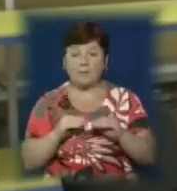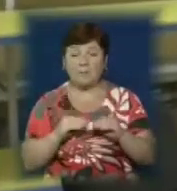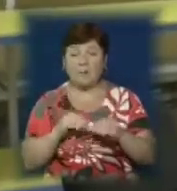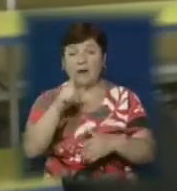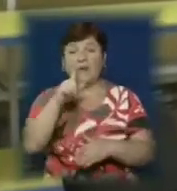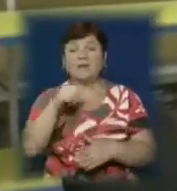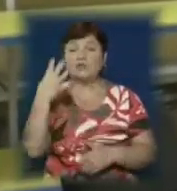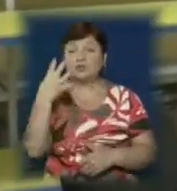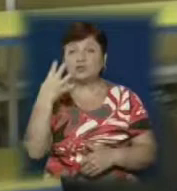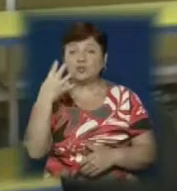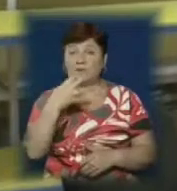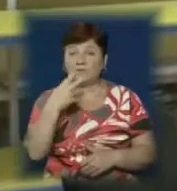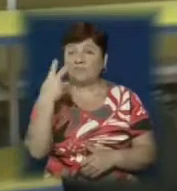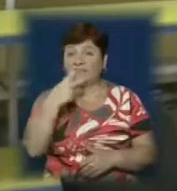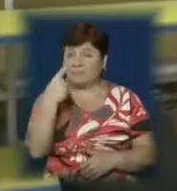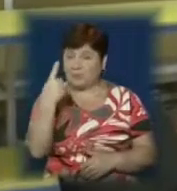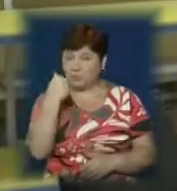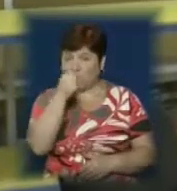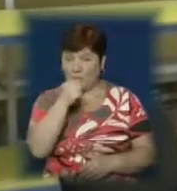1921 року.